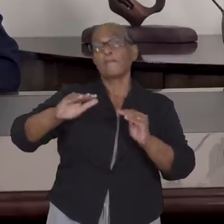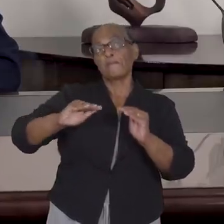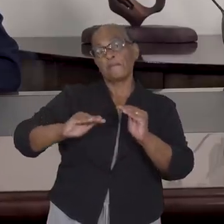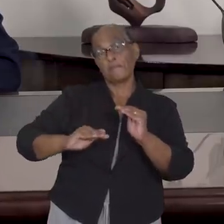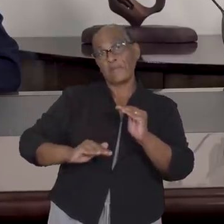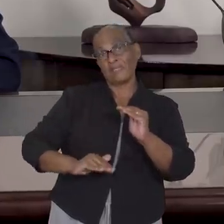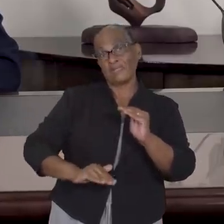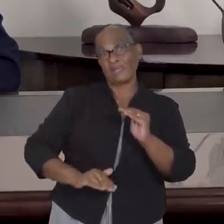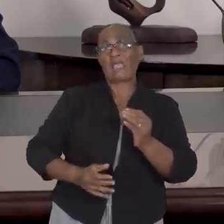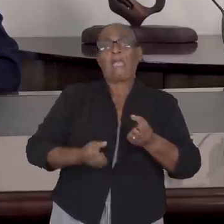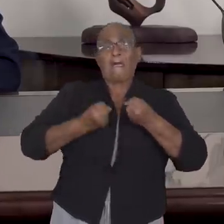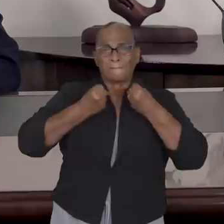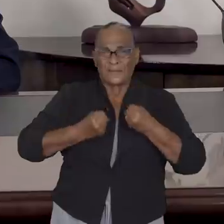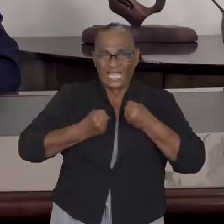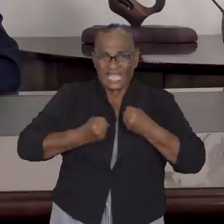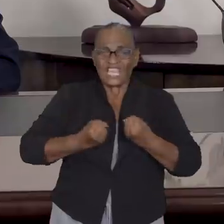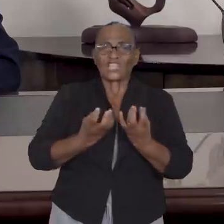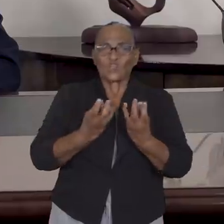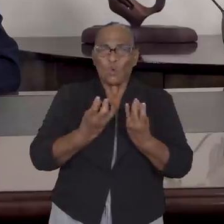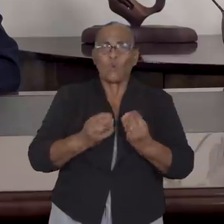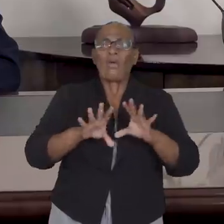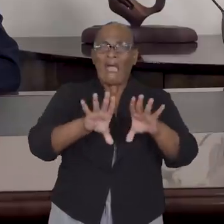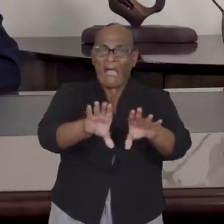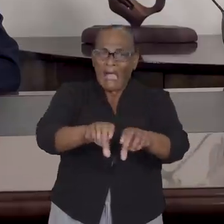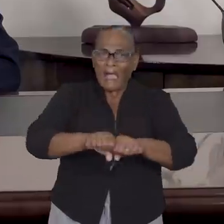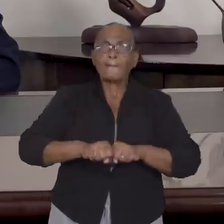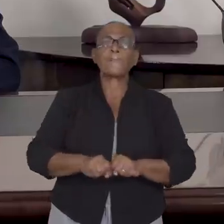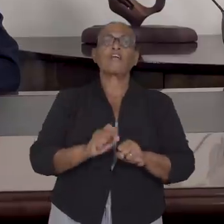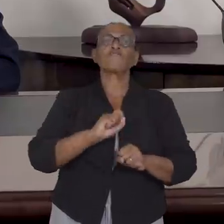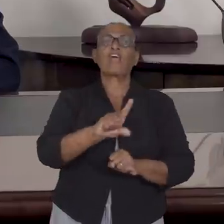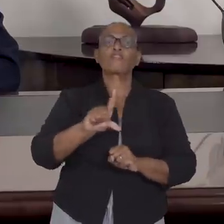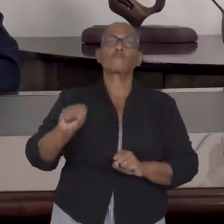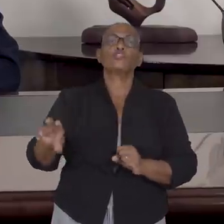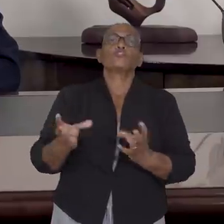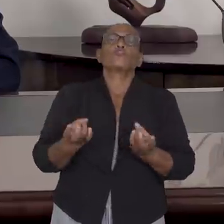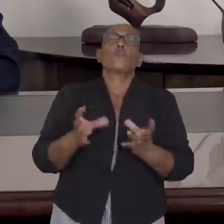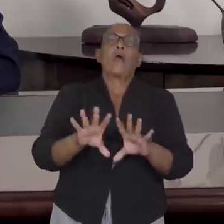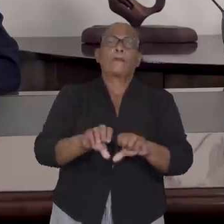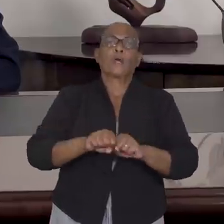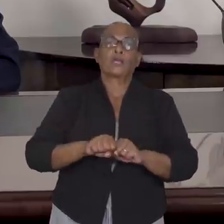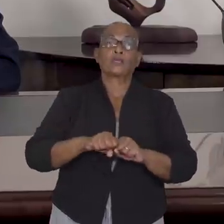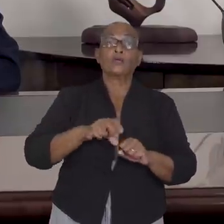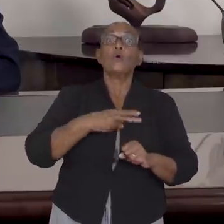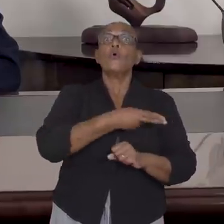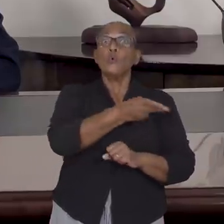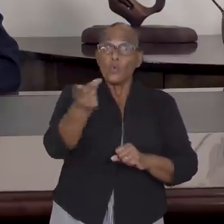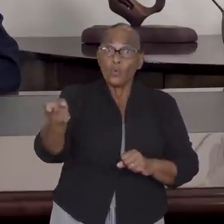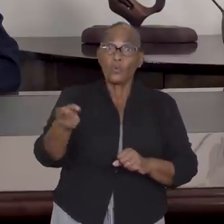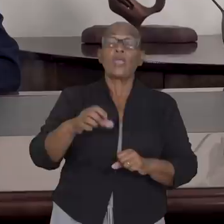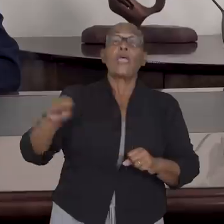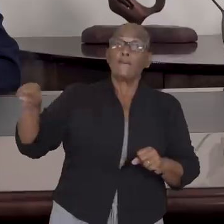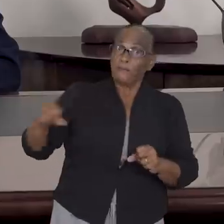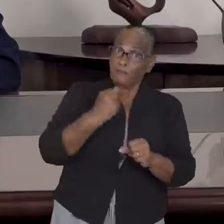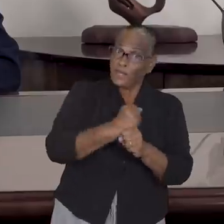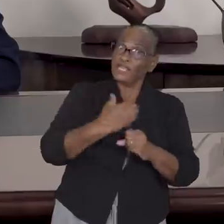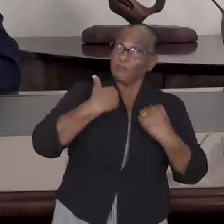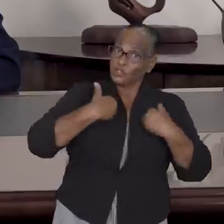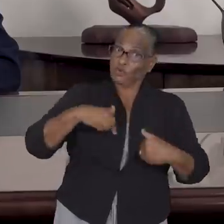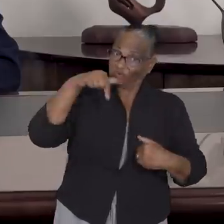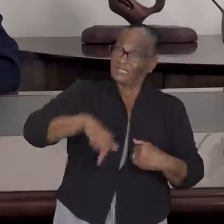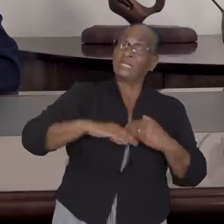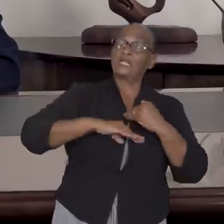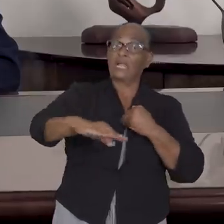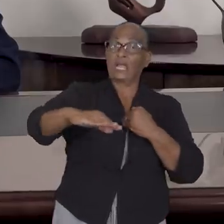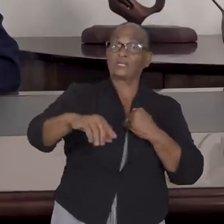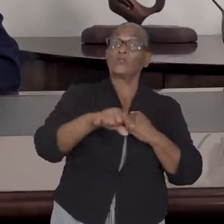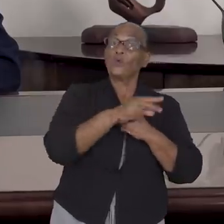een beheersbare aanpak van het virus. U, mijn medeburger van het land, u bent de